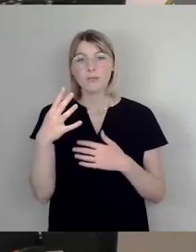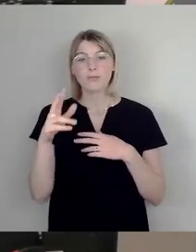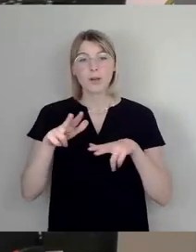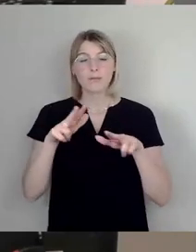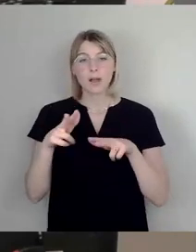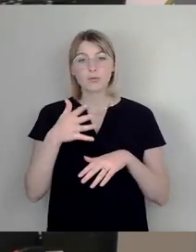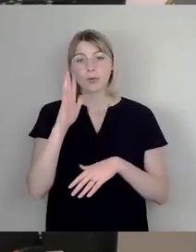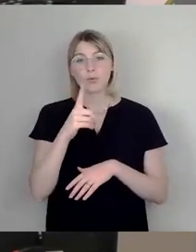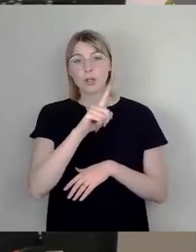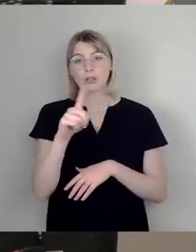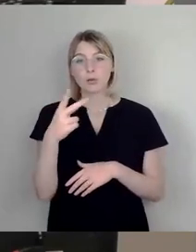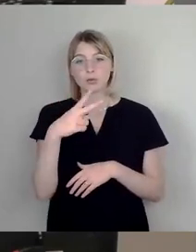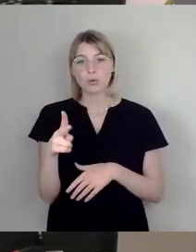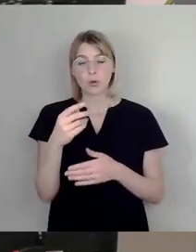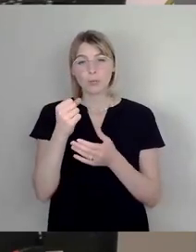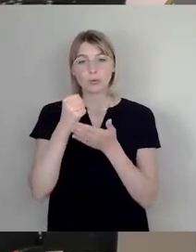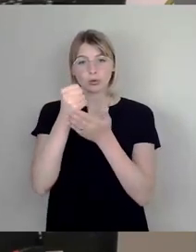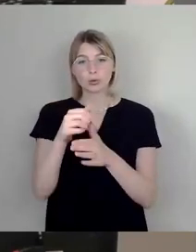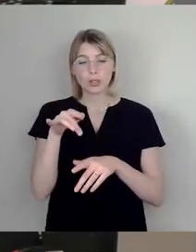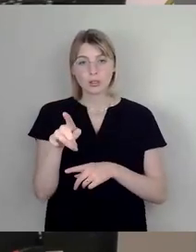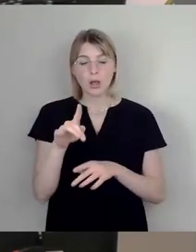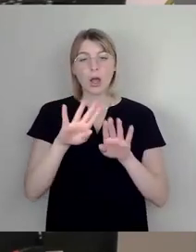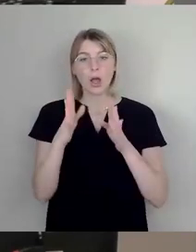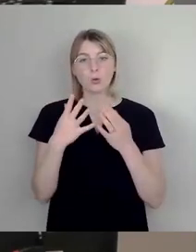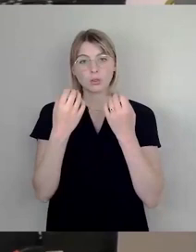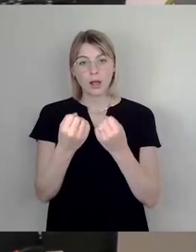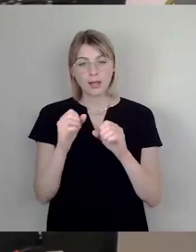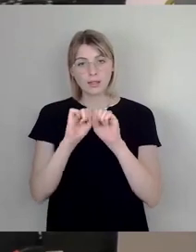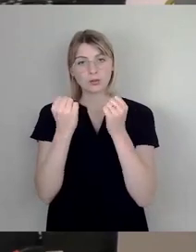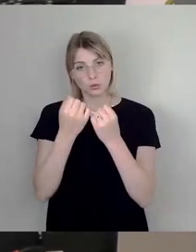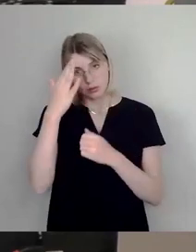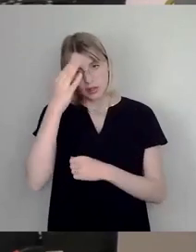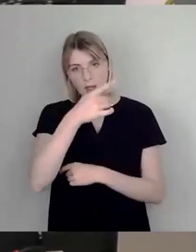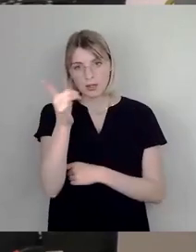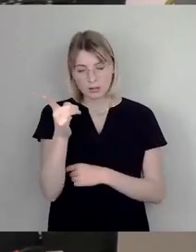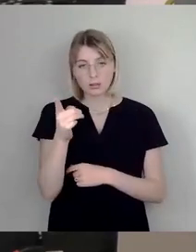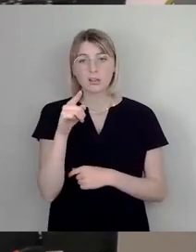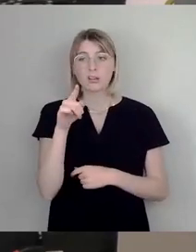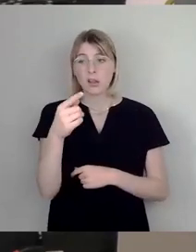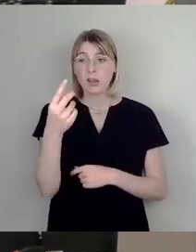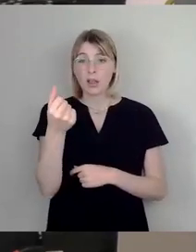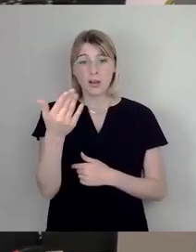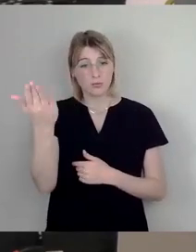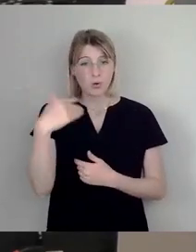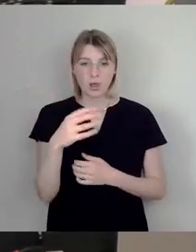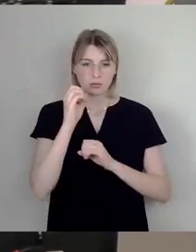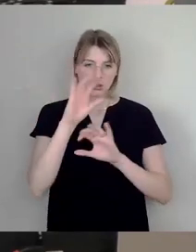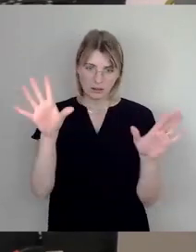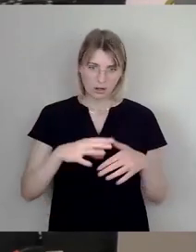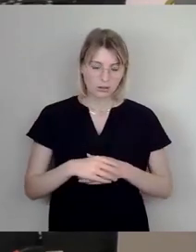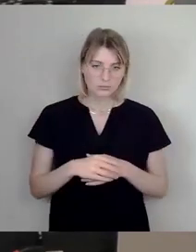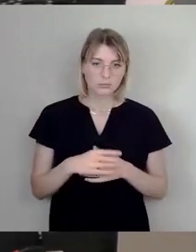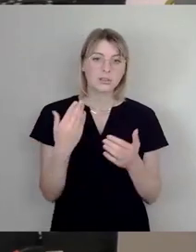Budget vor. Die Haushaltssituation ist bekannt. Wo da jemals das Geld herkommen soll, ist unklar. Daher sollten wir uns von